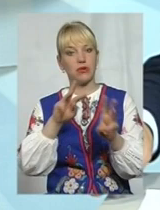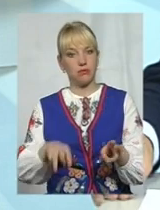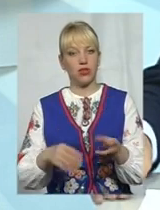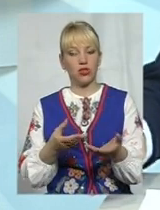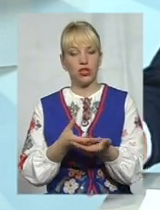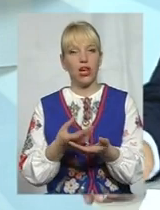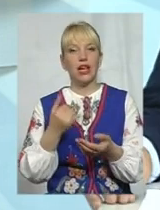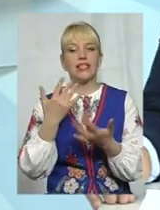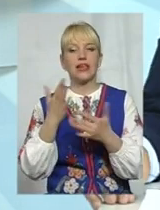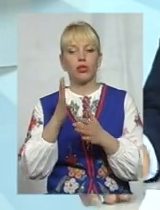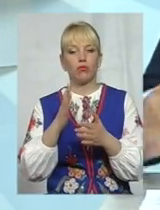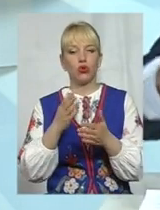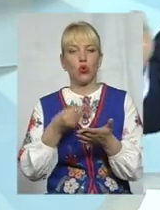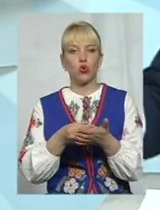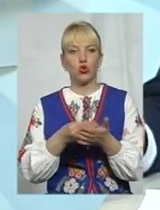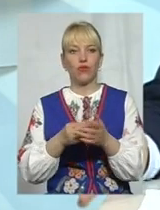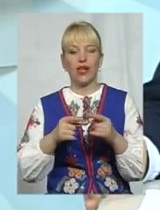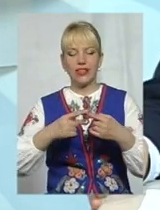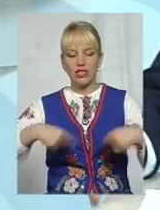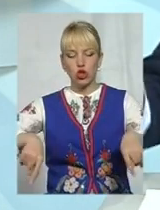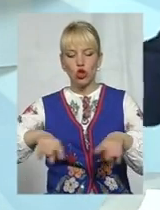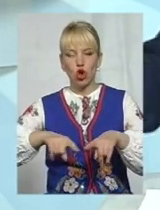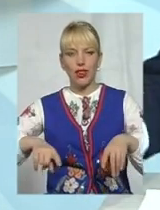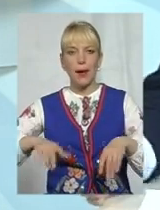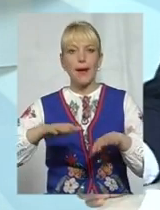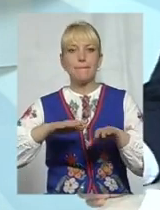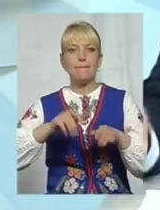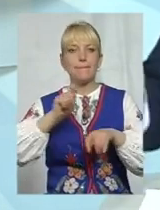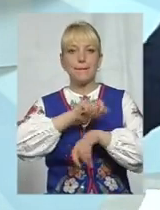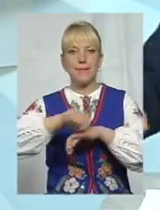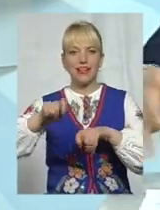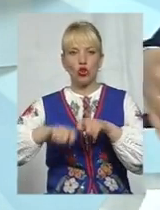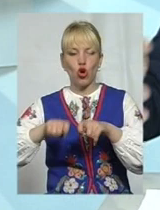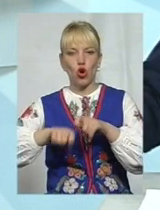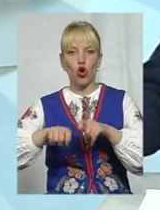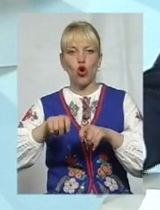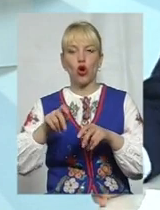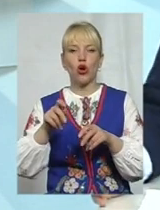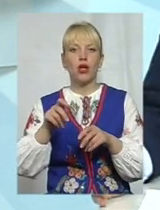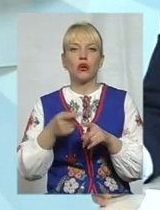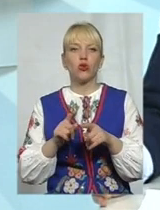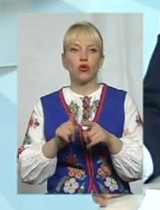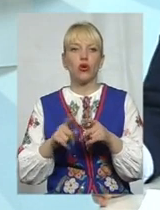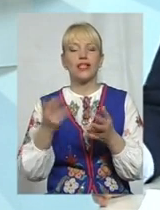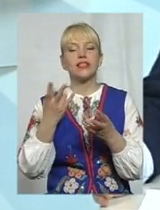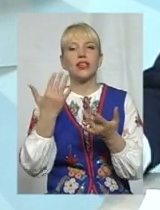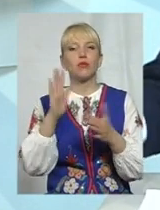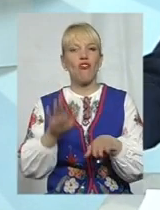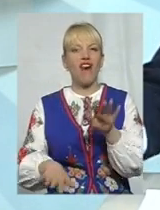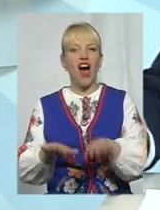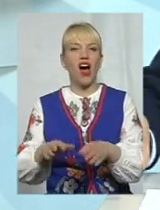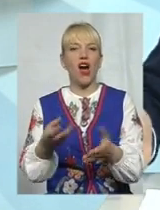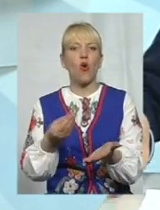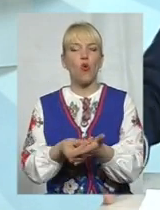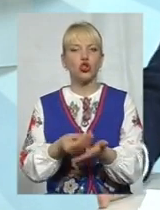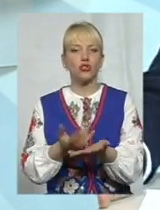скільки буде коштувати зона митного контролю, яку ми маємо облаштувати, скільки буде коштувати вага, де мають заїжджати транспортні засоби, скільки